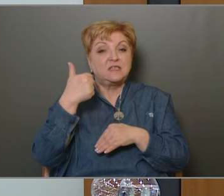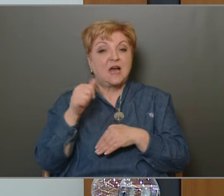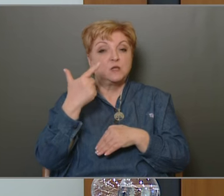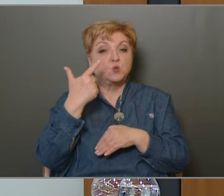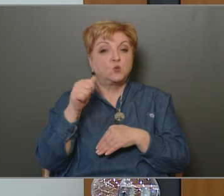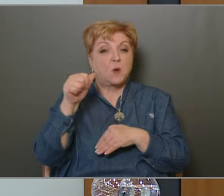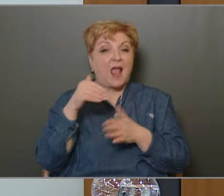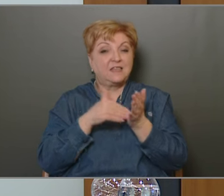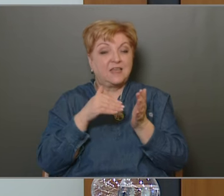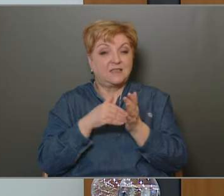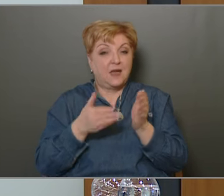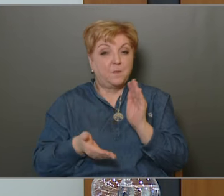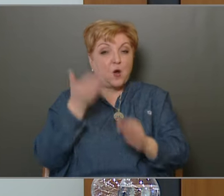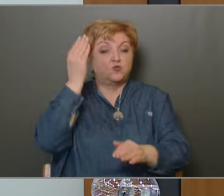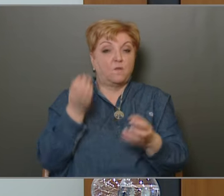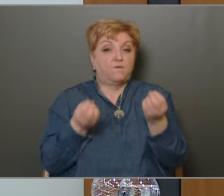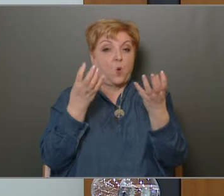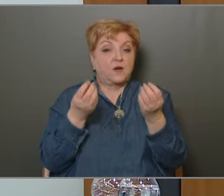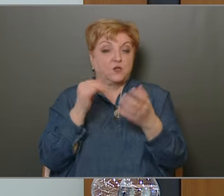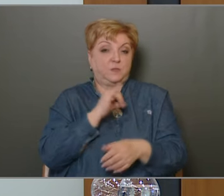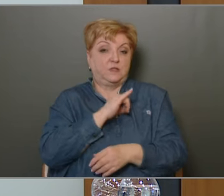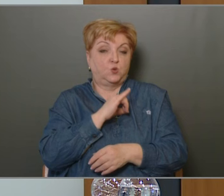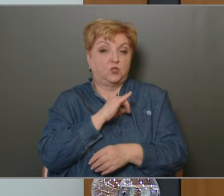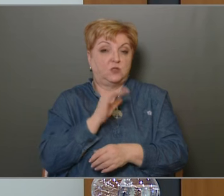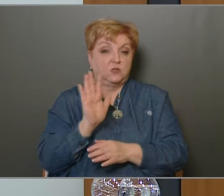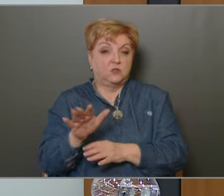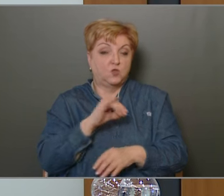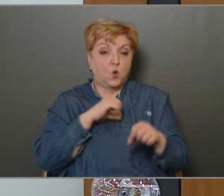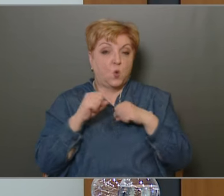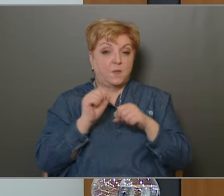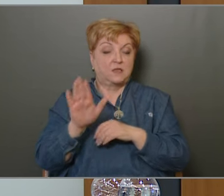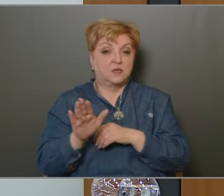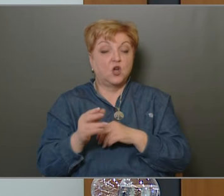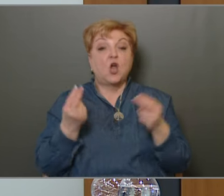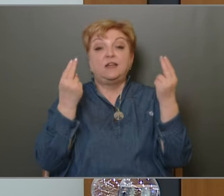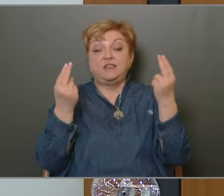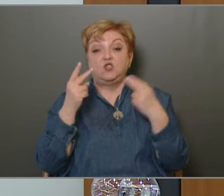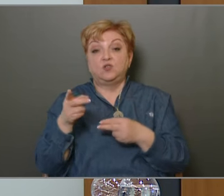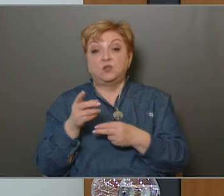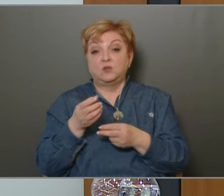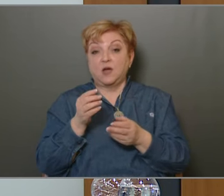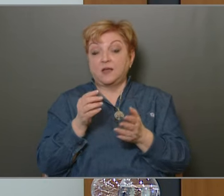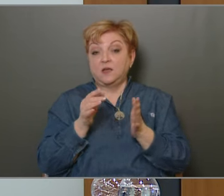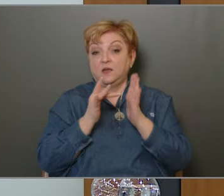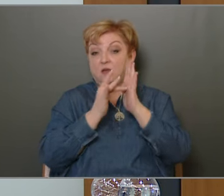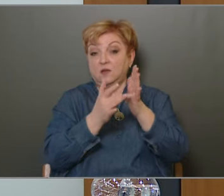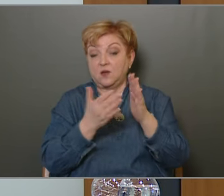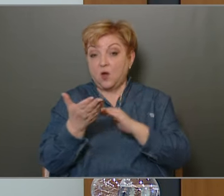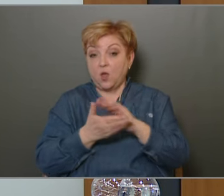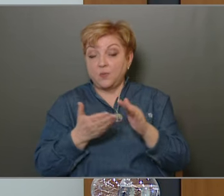forinttal magasabb forrás biztosít az önkormányzat számára. A kincstári kiközlés alapján